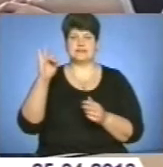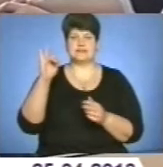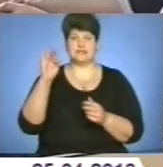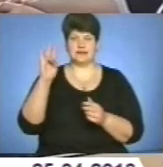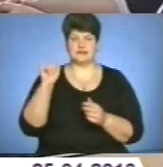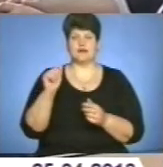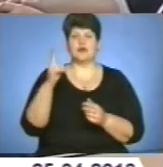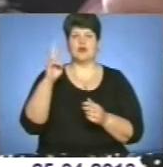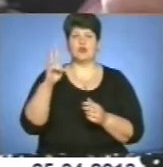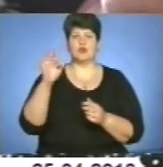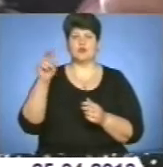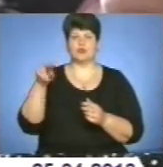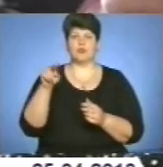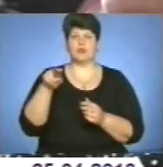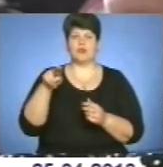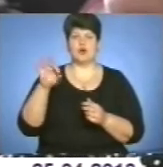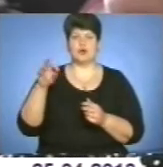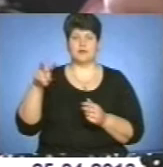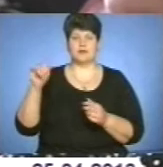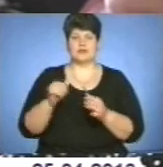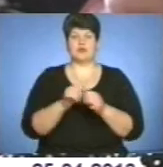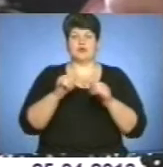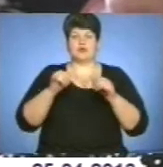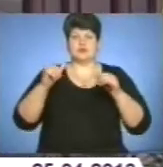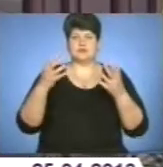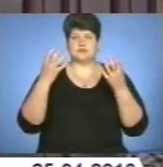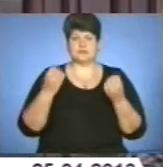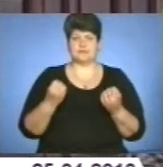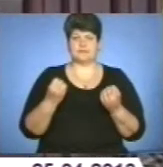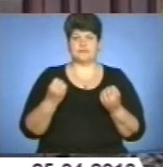біктерії, кашлюка, поліомеліту, а також розширять перелік недуг для щеплень.